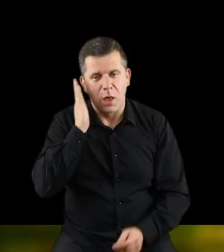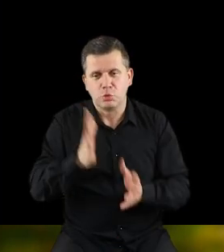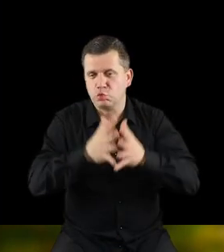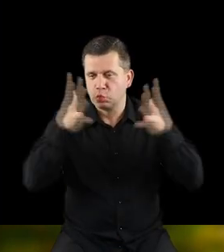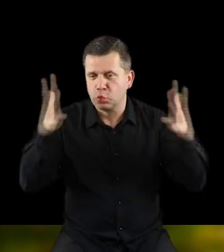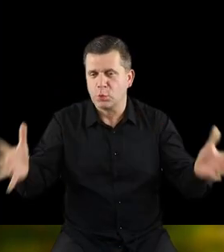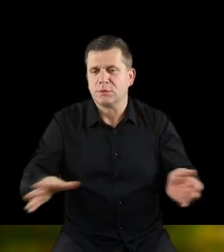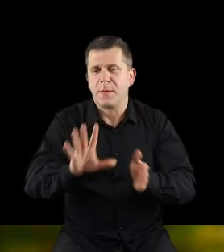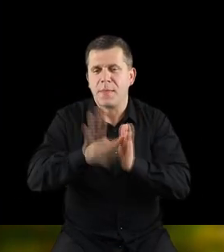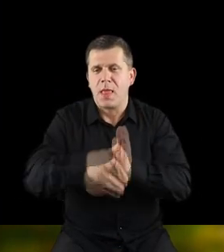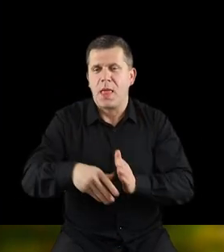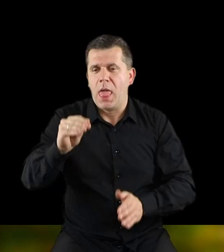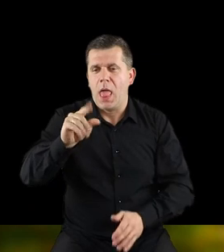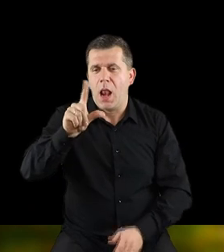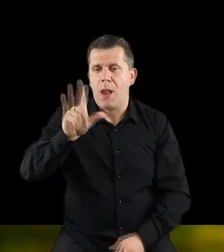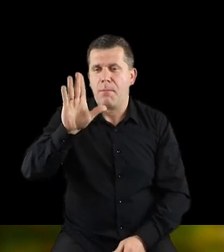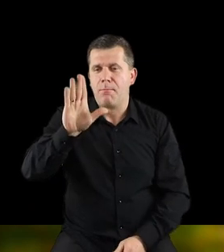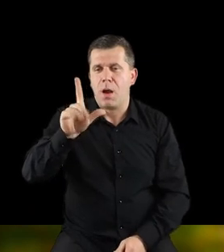dużych miejscach, Elblągu.